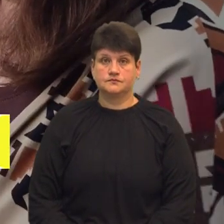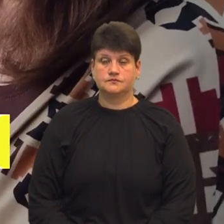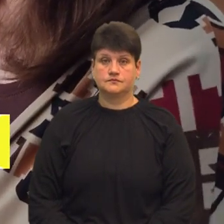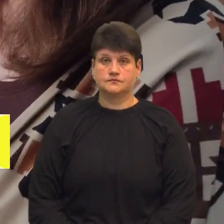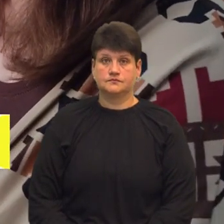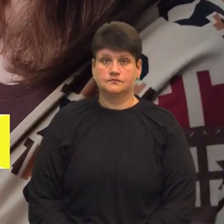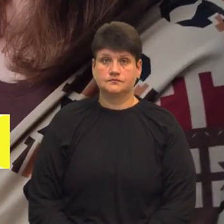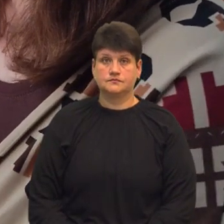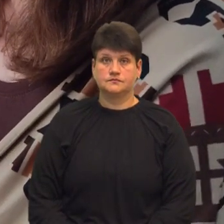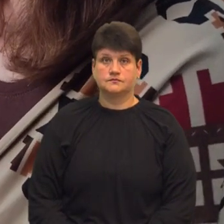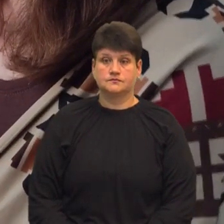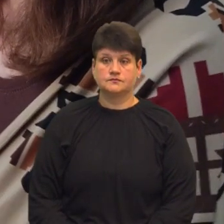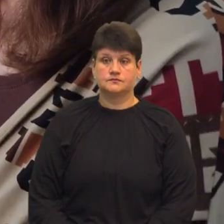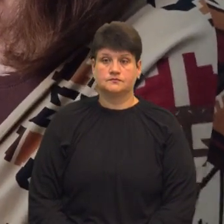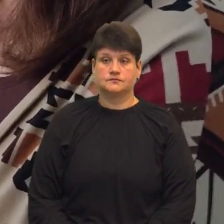Тернопіль.